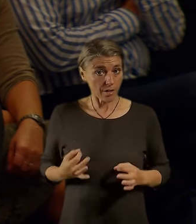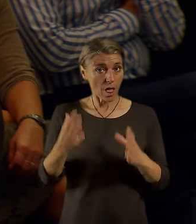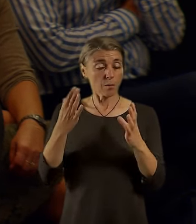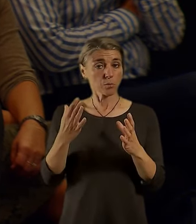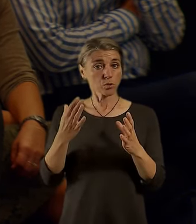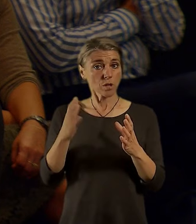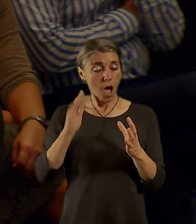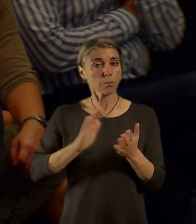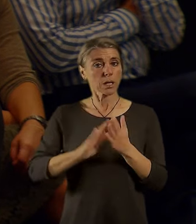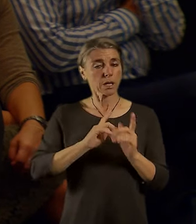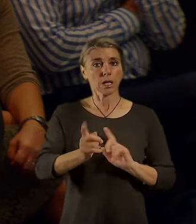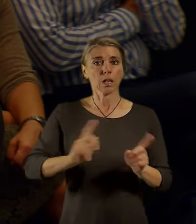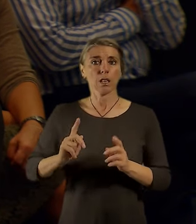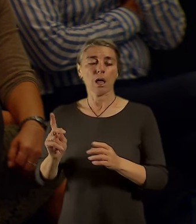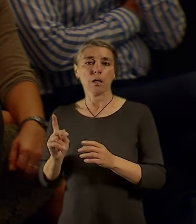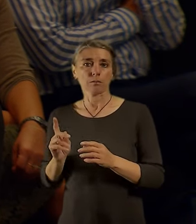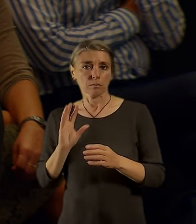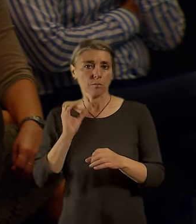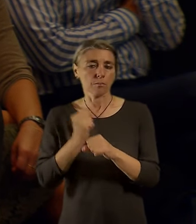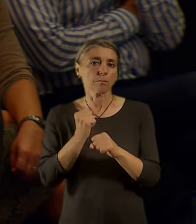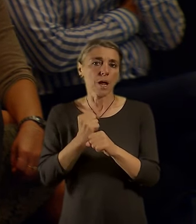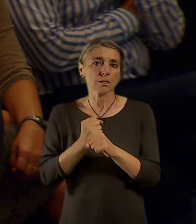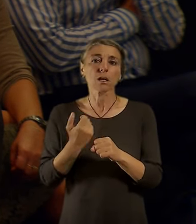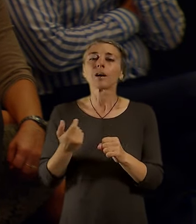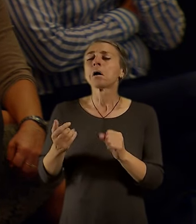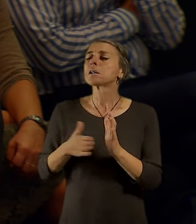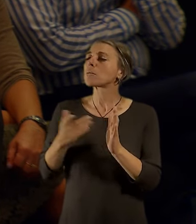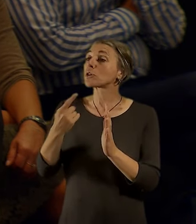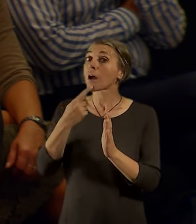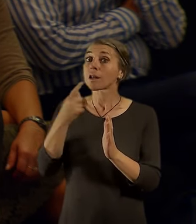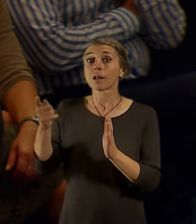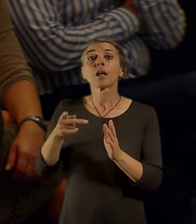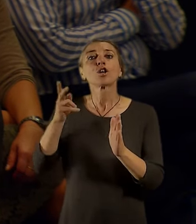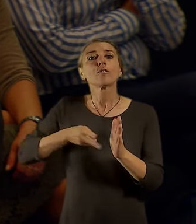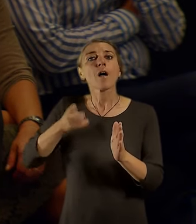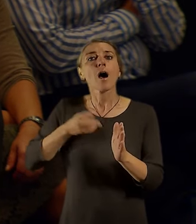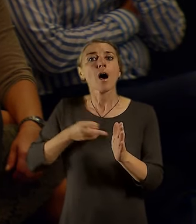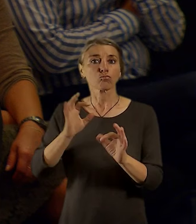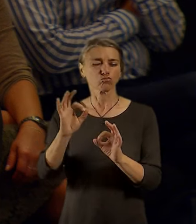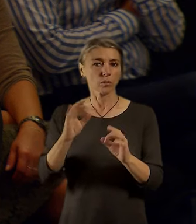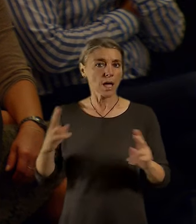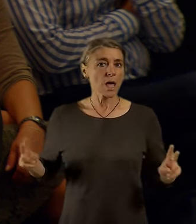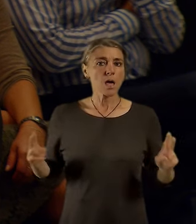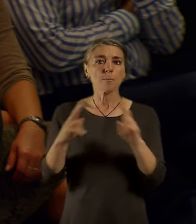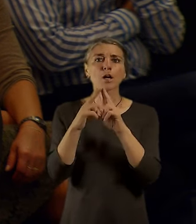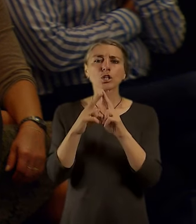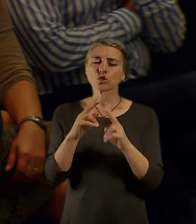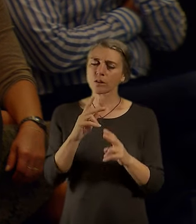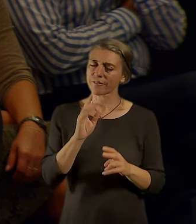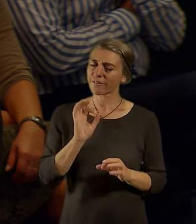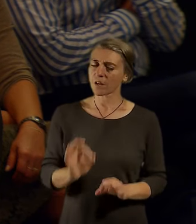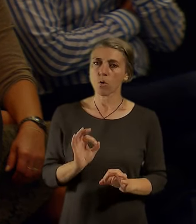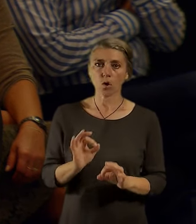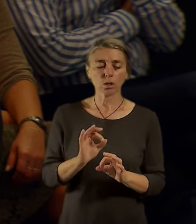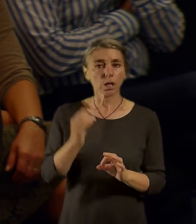na jeden příklad už tady zazněl jako několikrát železnice. je úplně jako skvělej příklad, protože třeba Paříž perfektně využívá železnici,